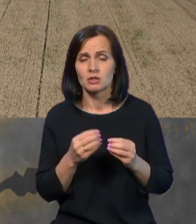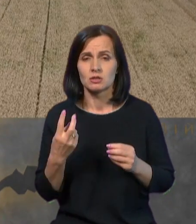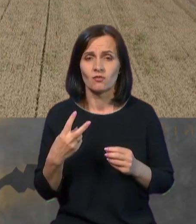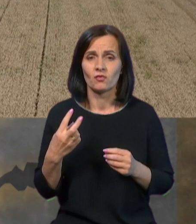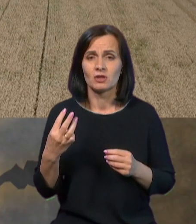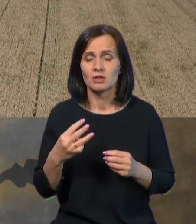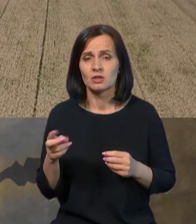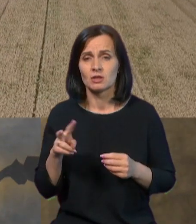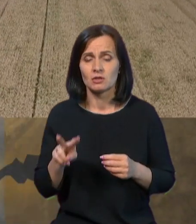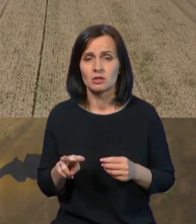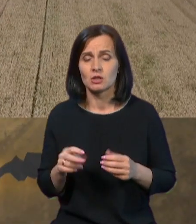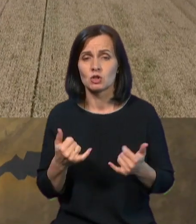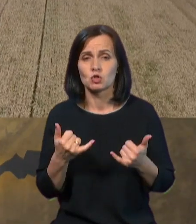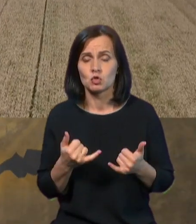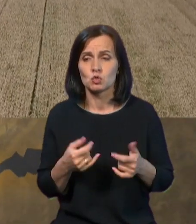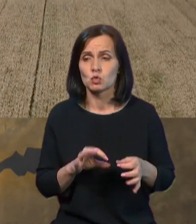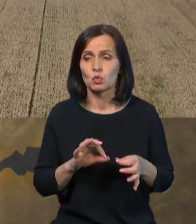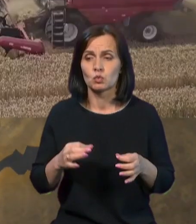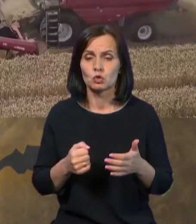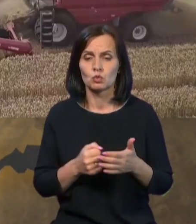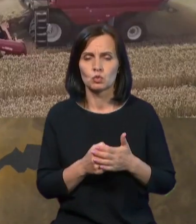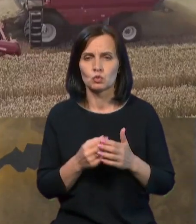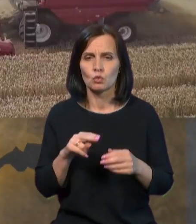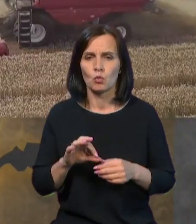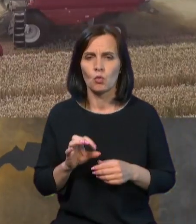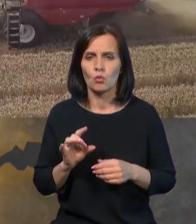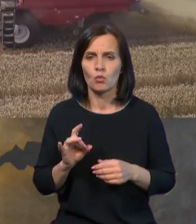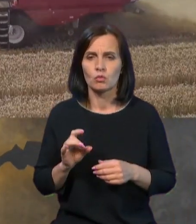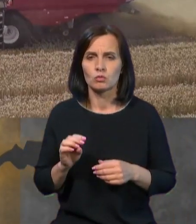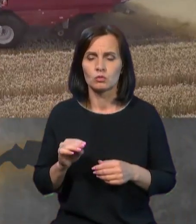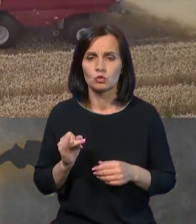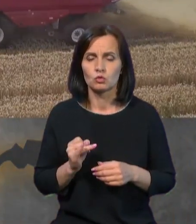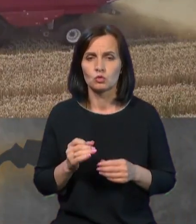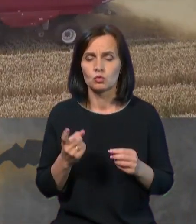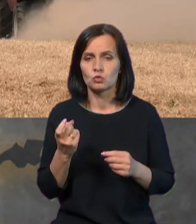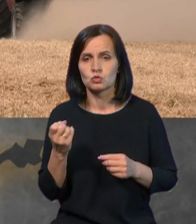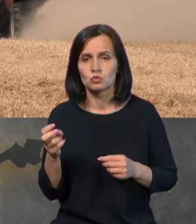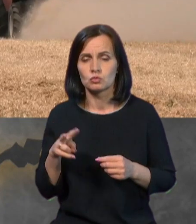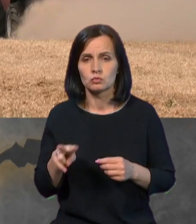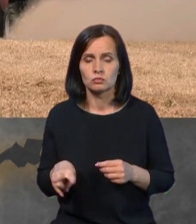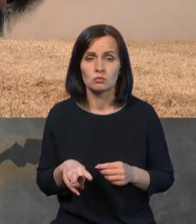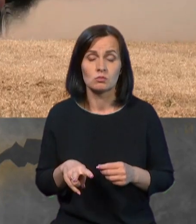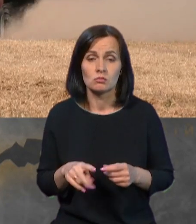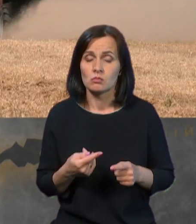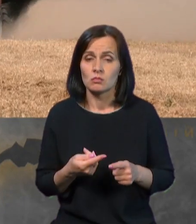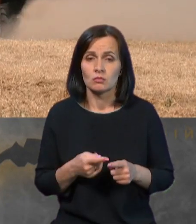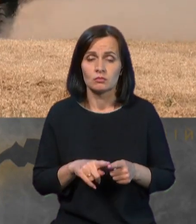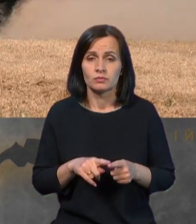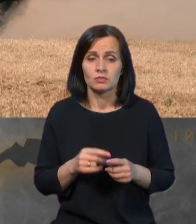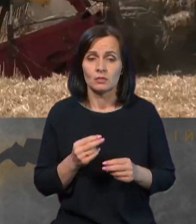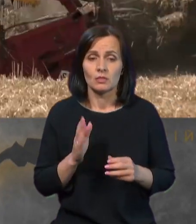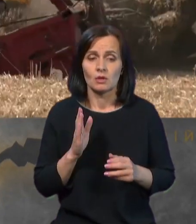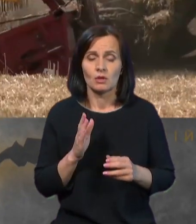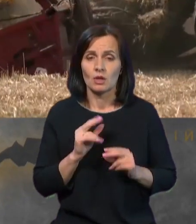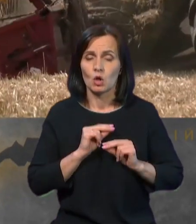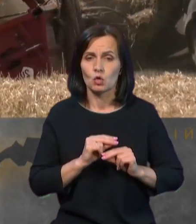І на сьогодні ціни не такі сприятливі для аграріїв, якщо вони ще витратять 100 доларів на логістику, то вони будуть працювати в